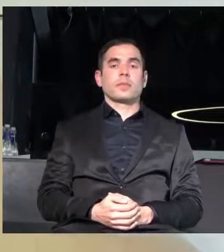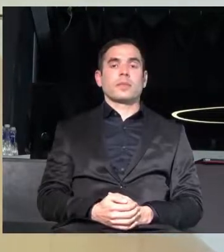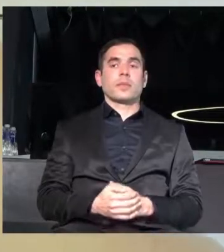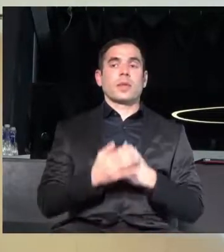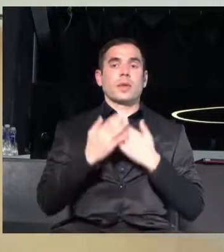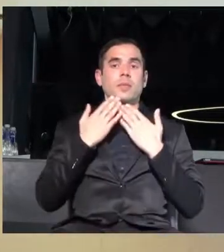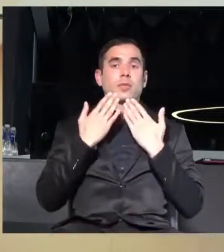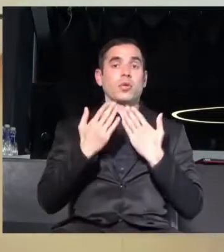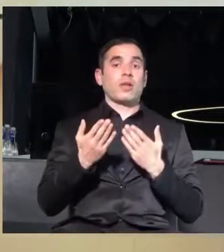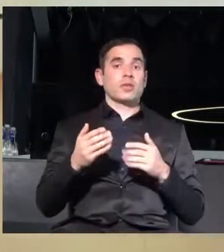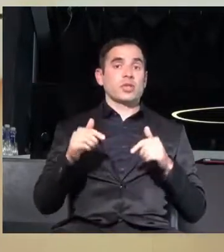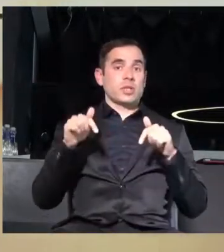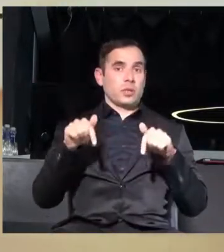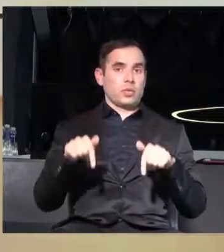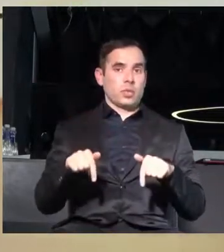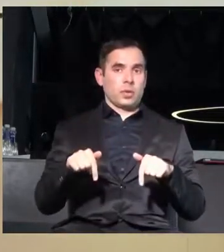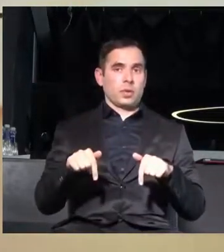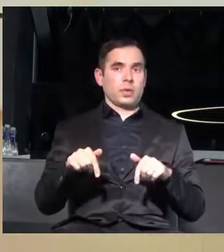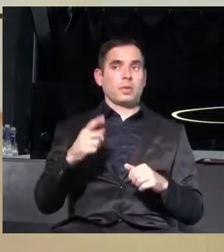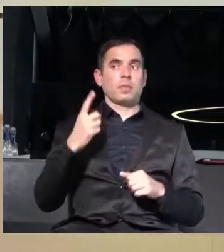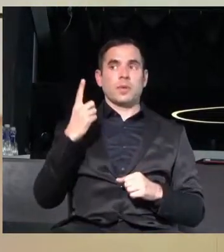Благодаря ви, че сте тук. Първо.